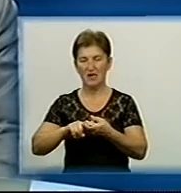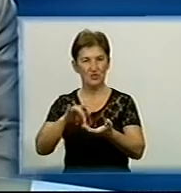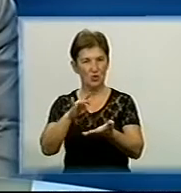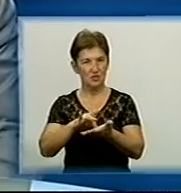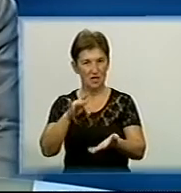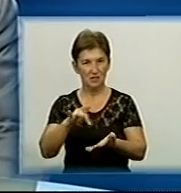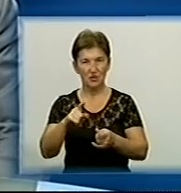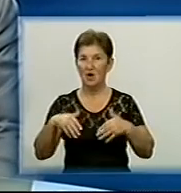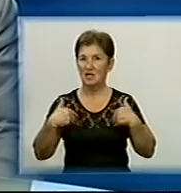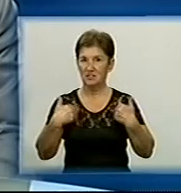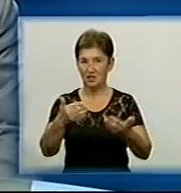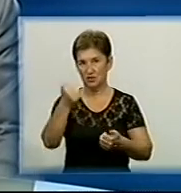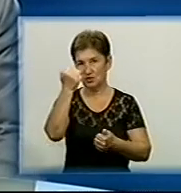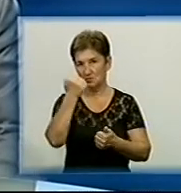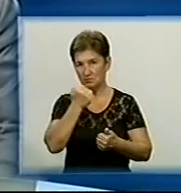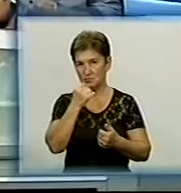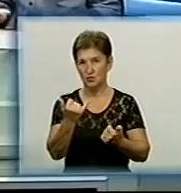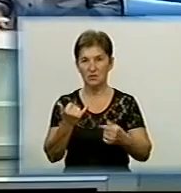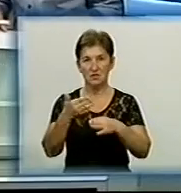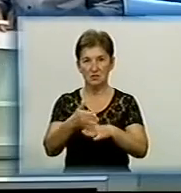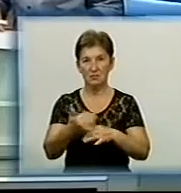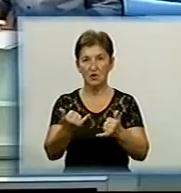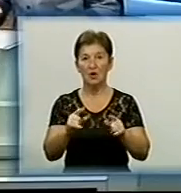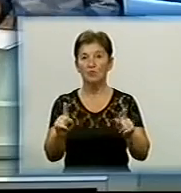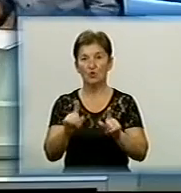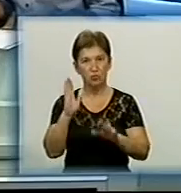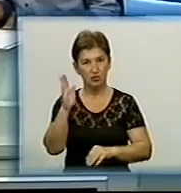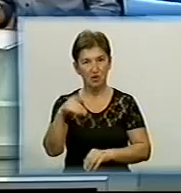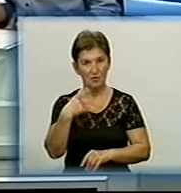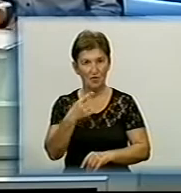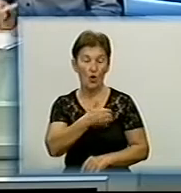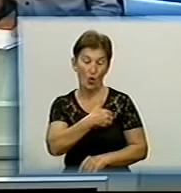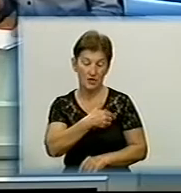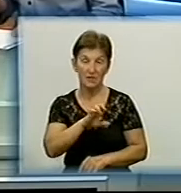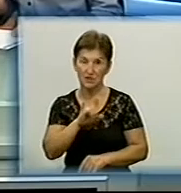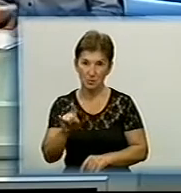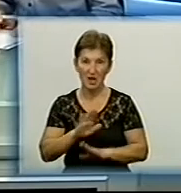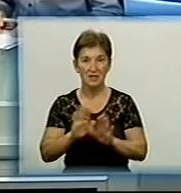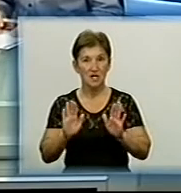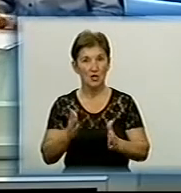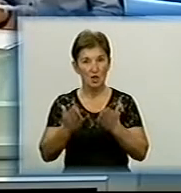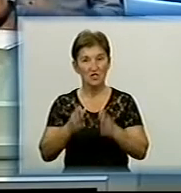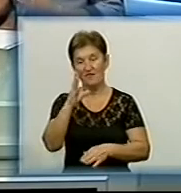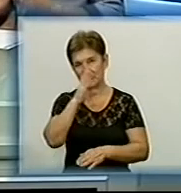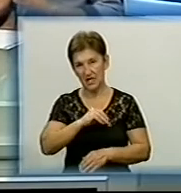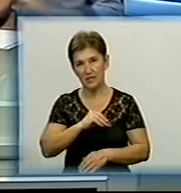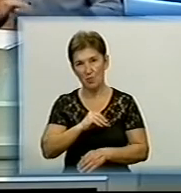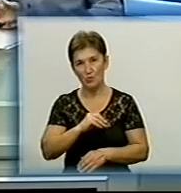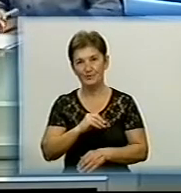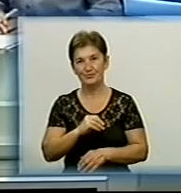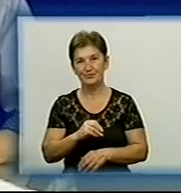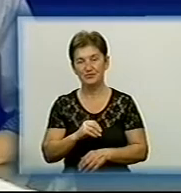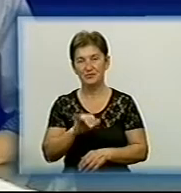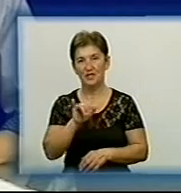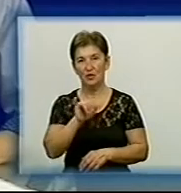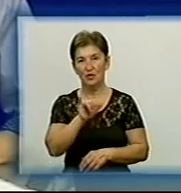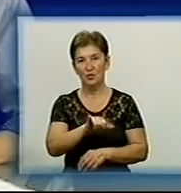Дякую Андрія, що ви сьогодні з нами І ось про що будемо говорити Точніше, хотілося б про це і не тільки, якщо встигнемо У